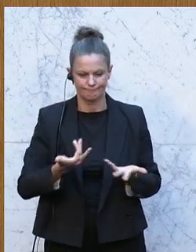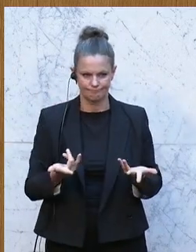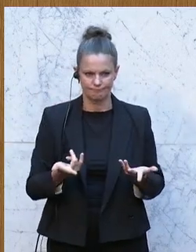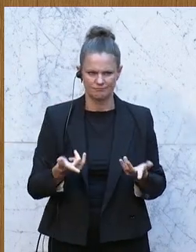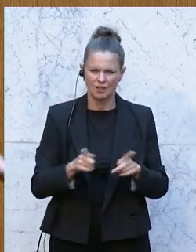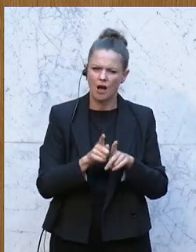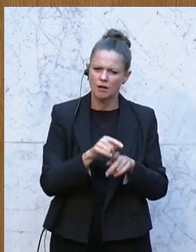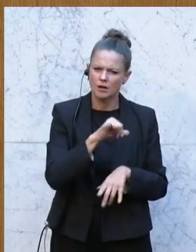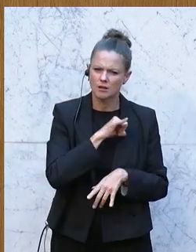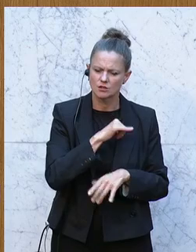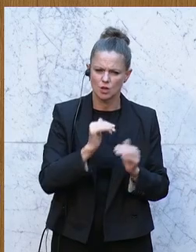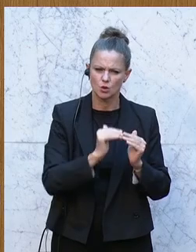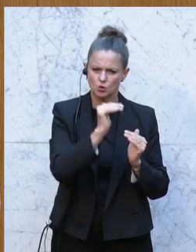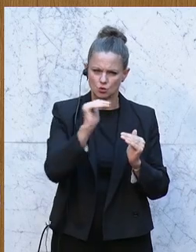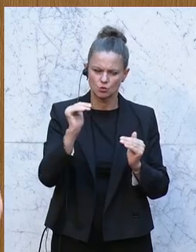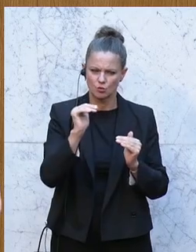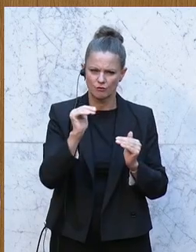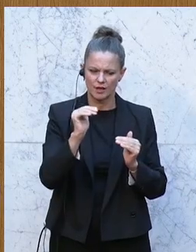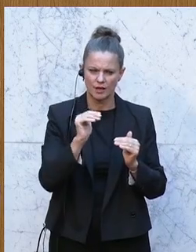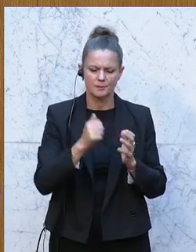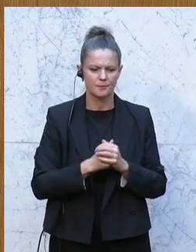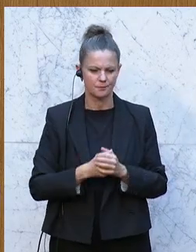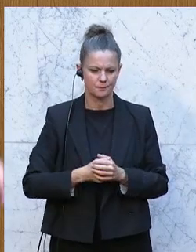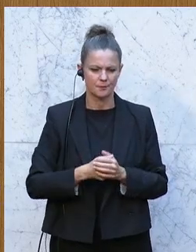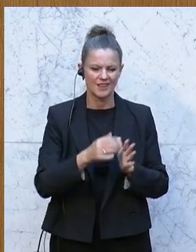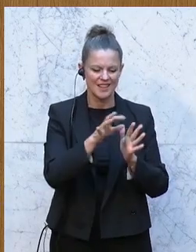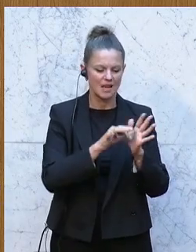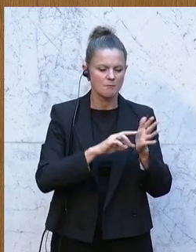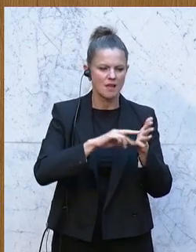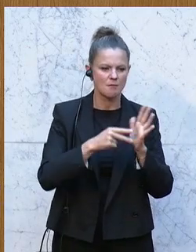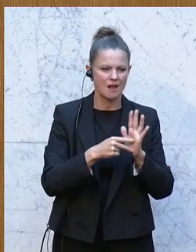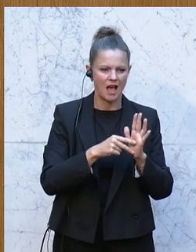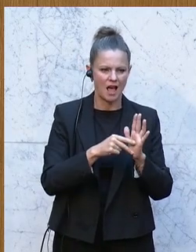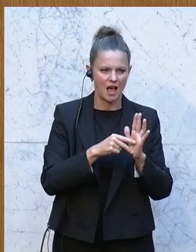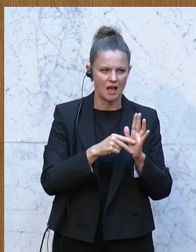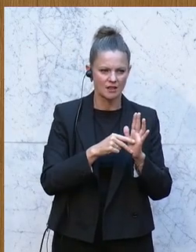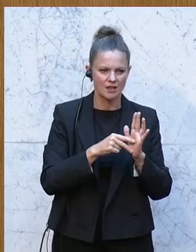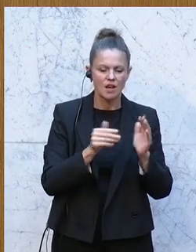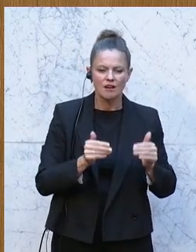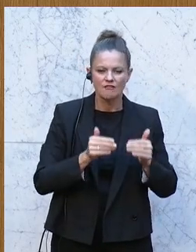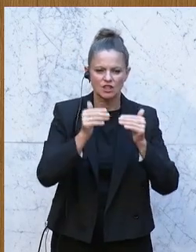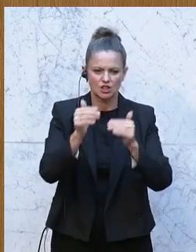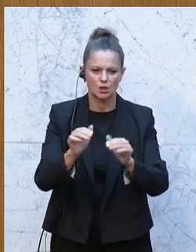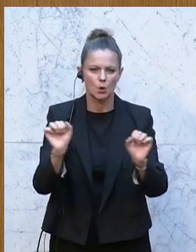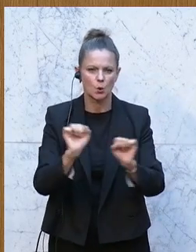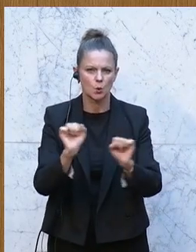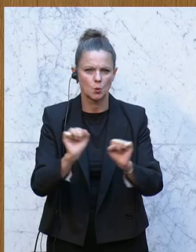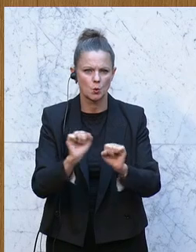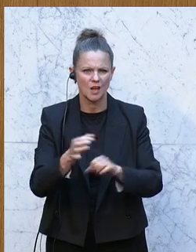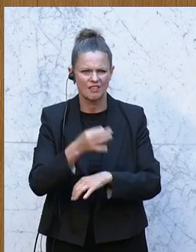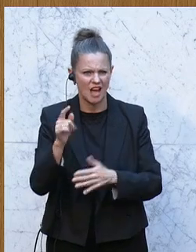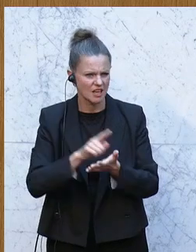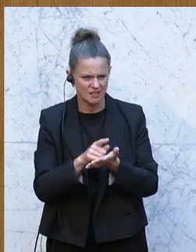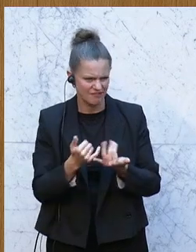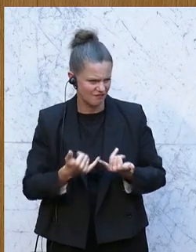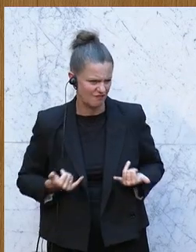finde ich ja die Stufe Umstellung von Terminplänen auf kühlere Tageszeiten. Ach so. Und wie geht